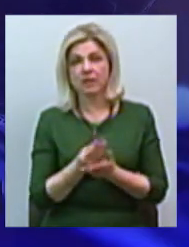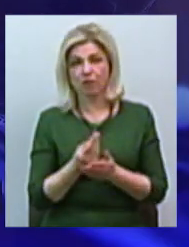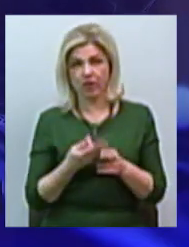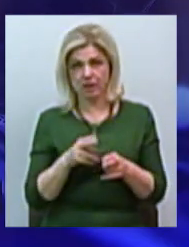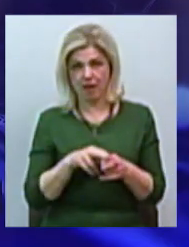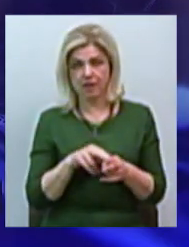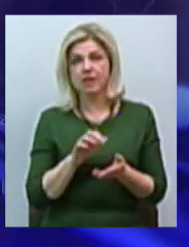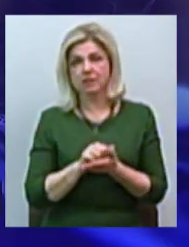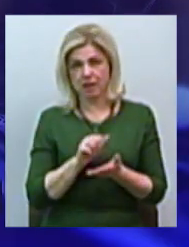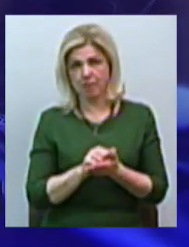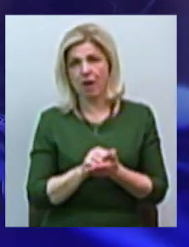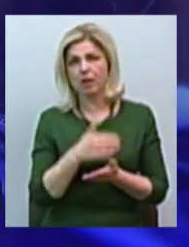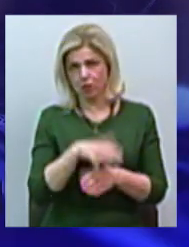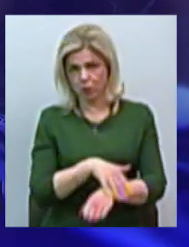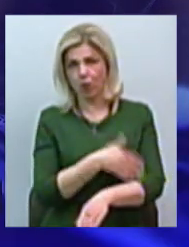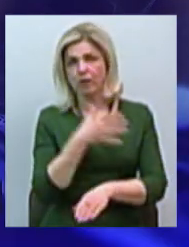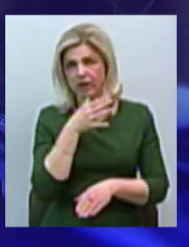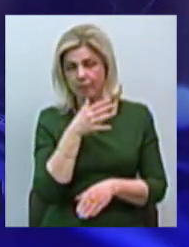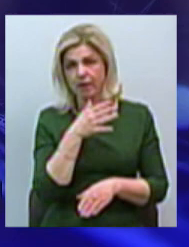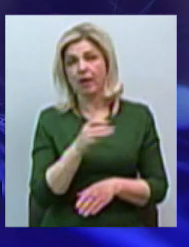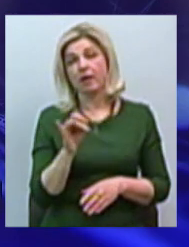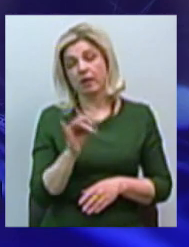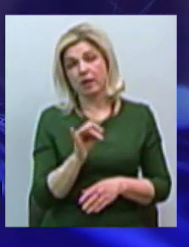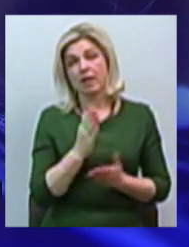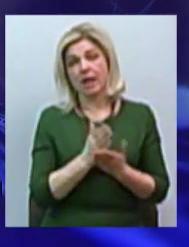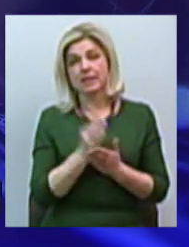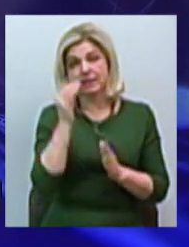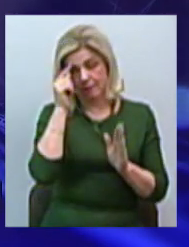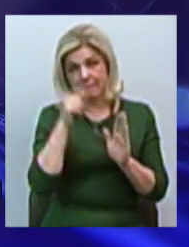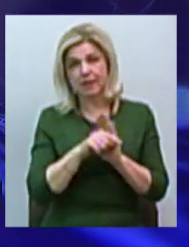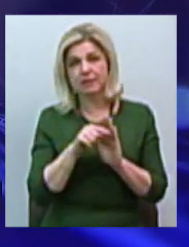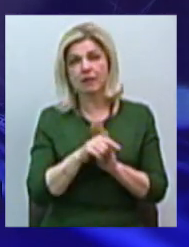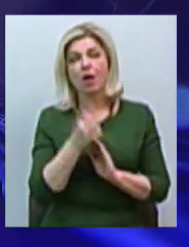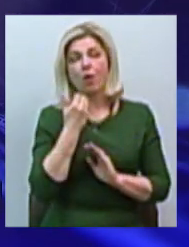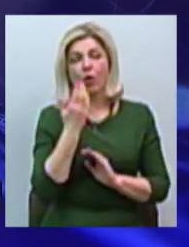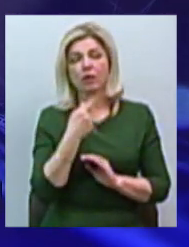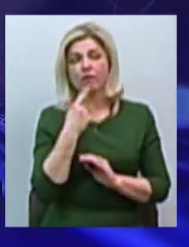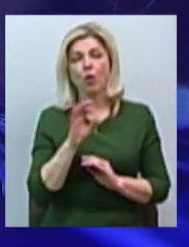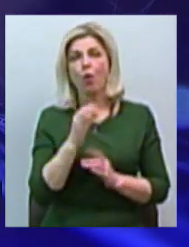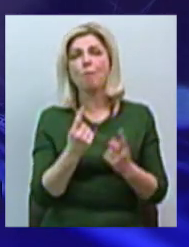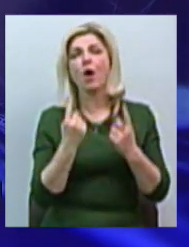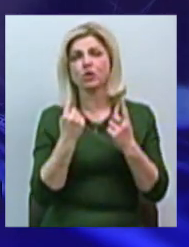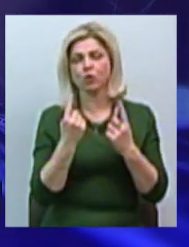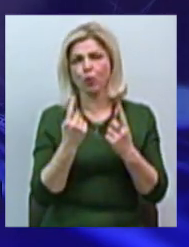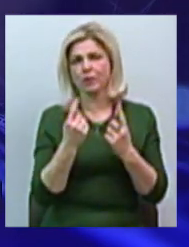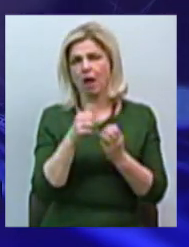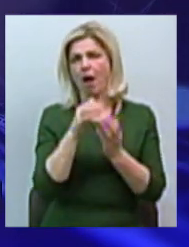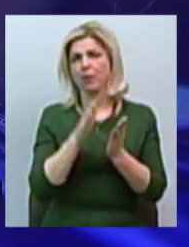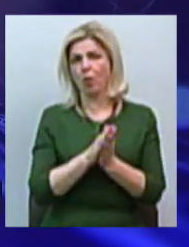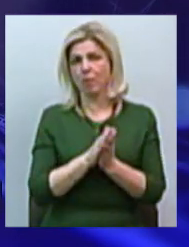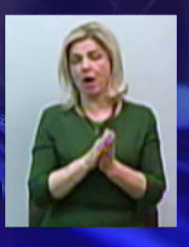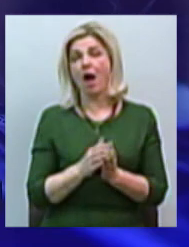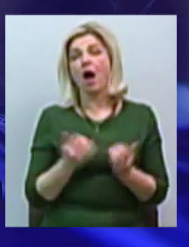займає достаточне время. І воно є смысл, тільки коли вже речі о більших об'ємах. В даному случі